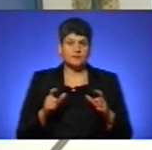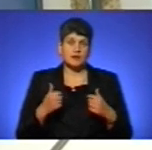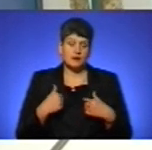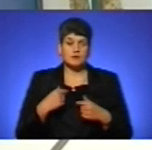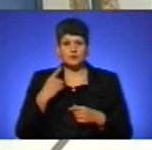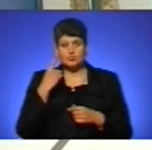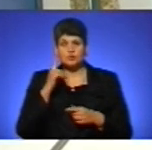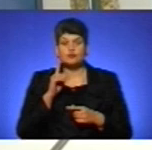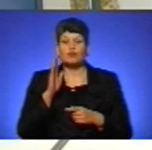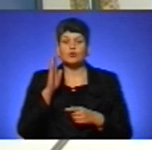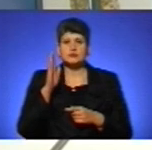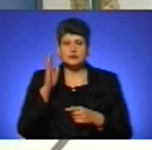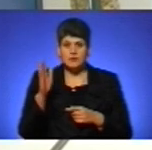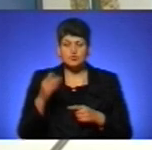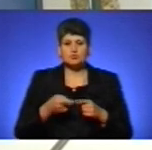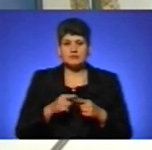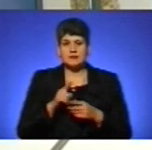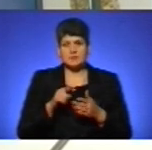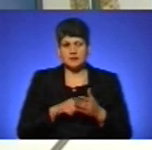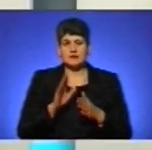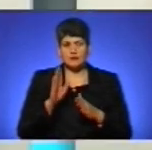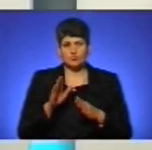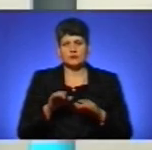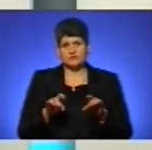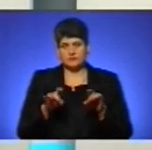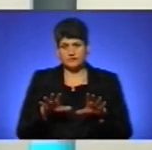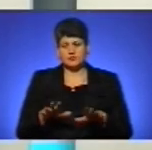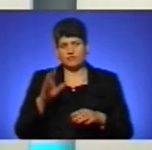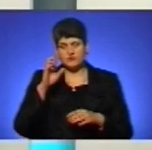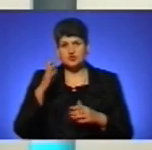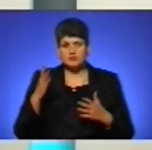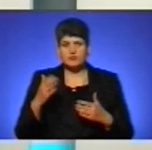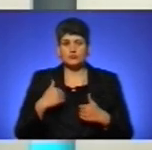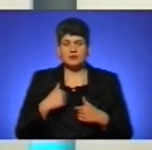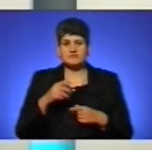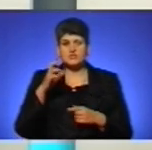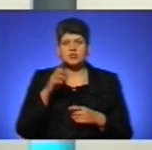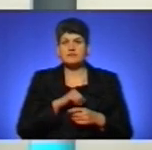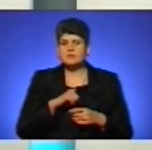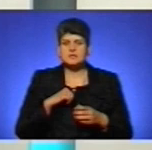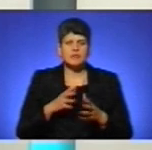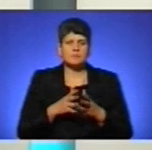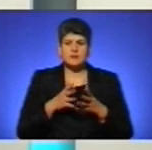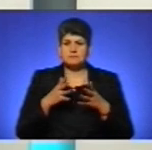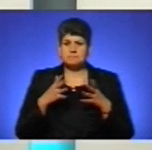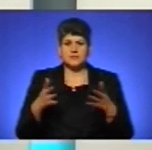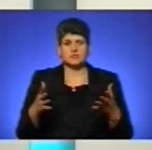сподіваюся, що в подальшому це питання буде врегульовано в державі в нас. Найбільш буде